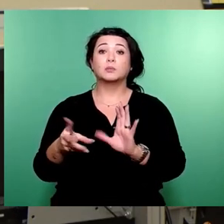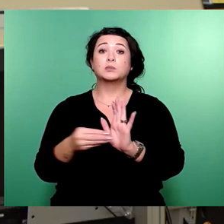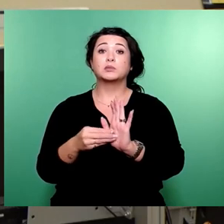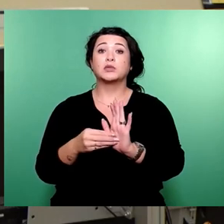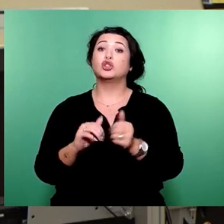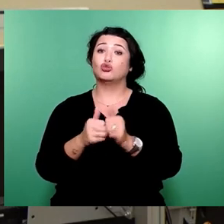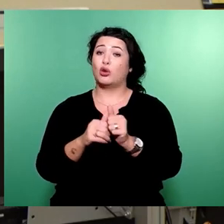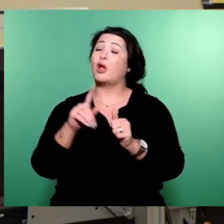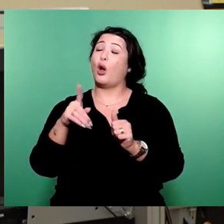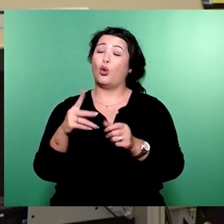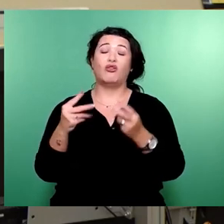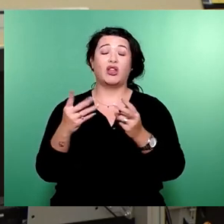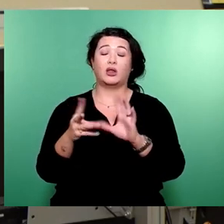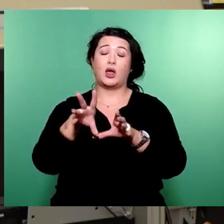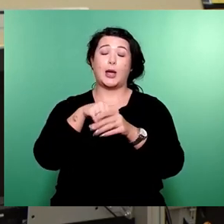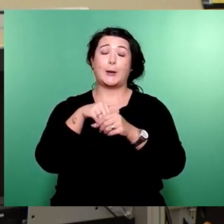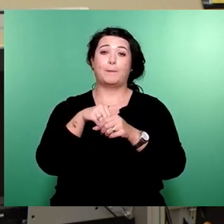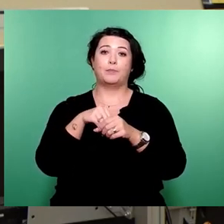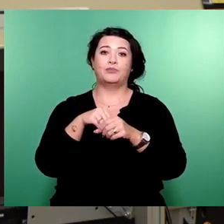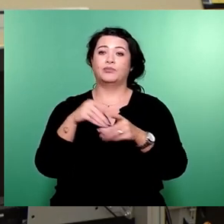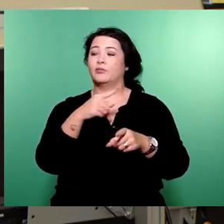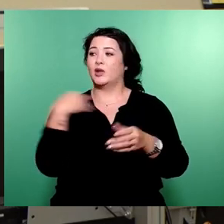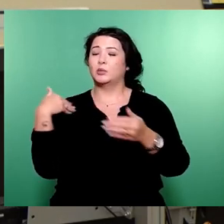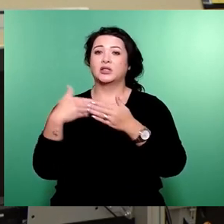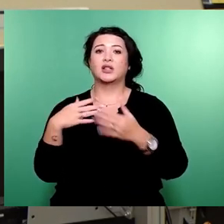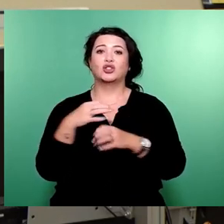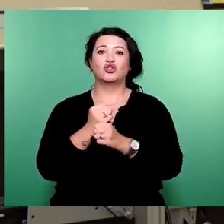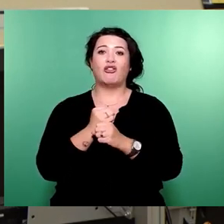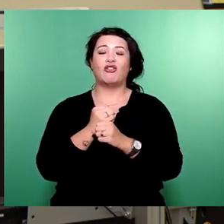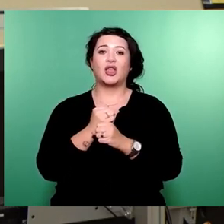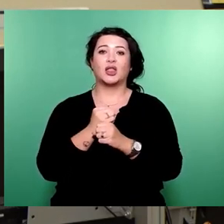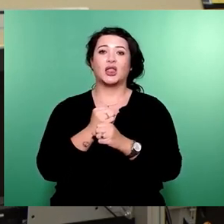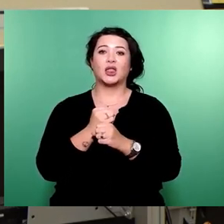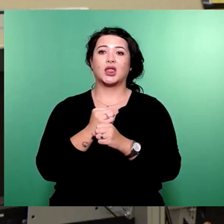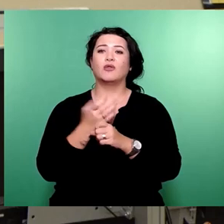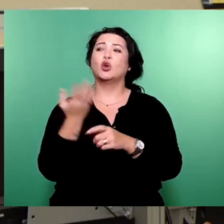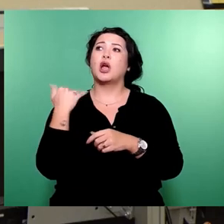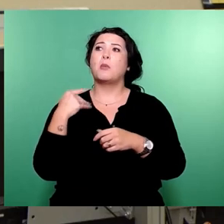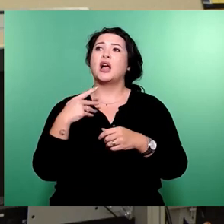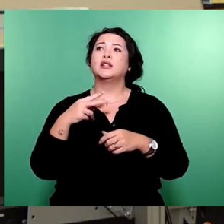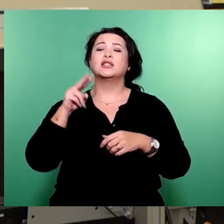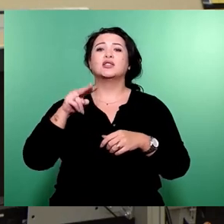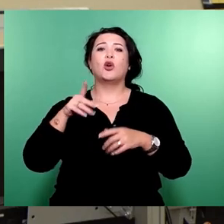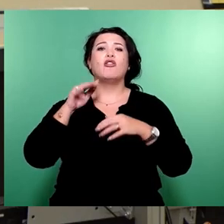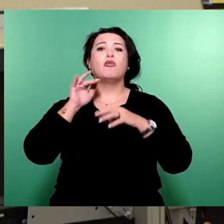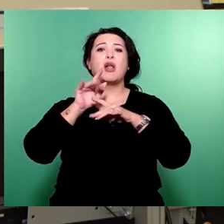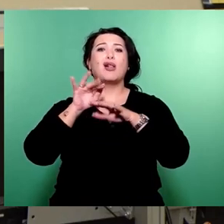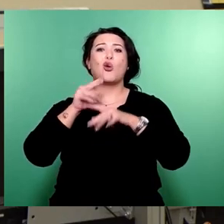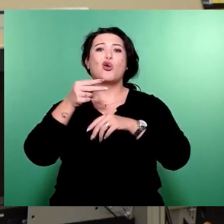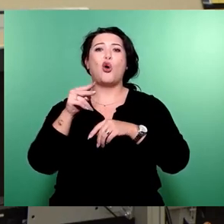was Gutes. Es ist uns gelungen, ich bin reingegangen in meiner Fraktion mit knapp 12 Millionen Forderungen für den Spurt.